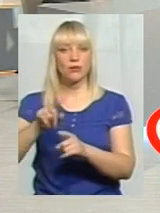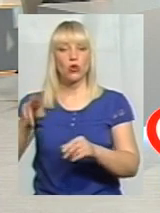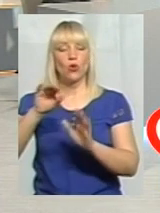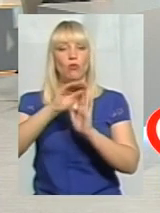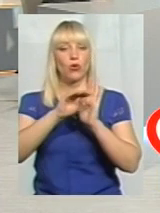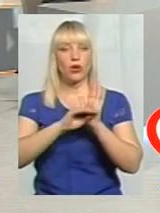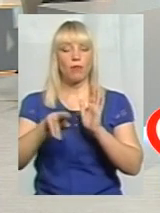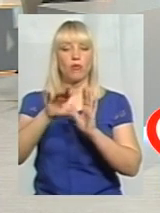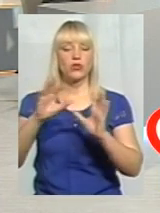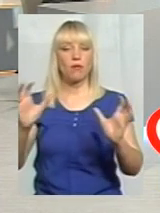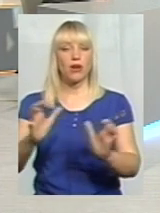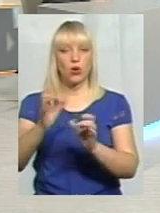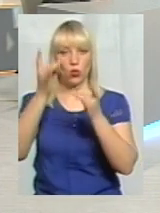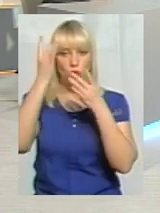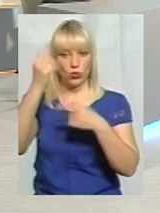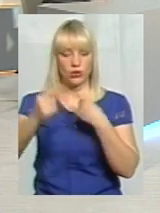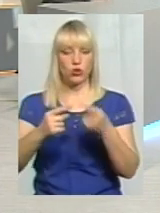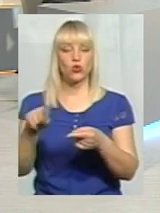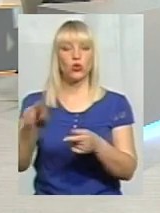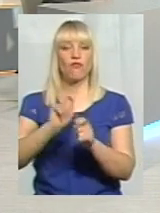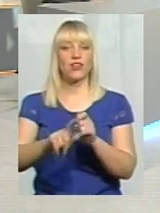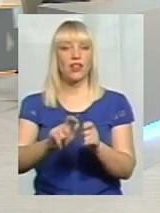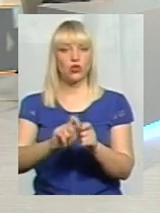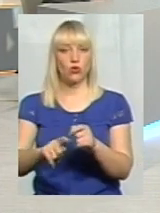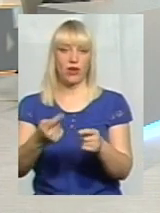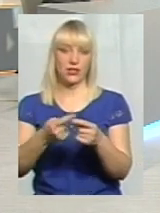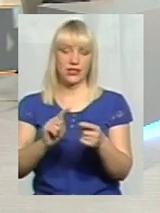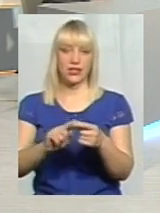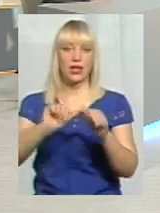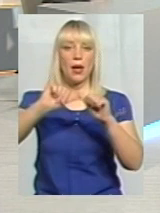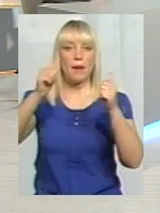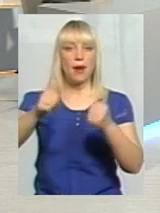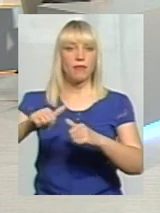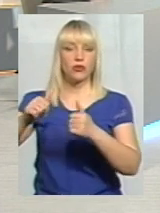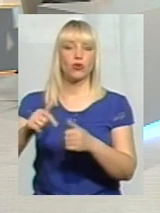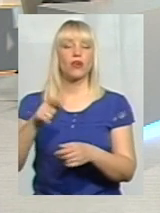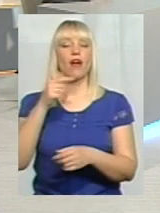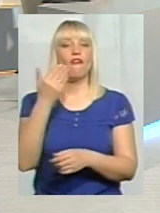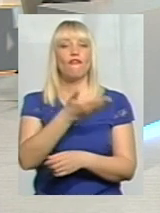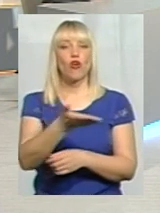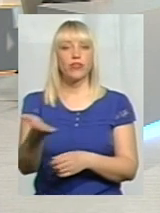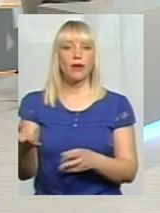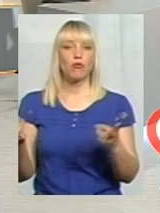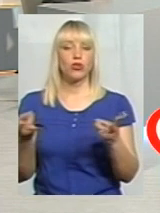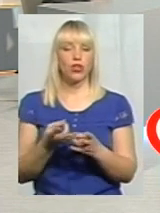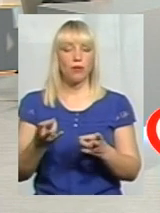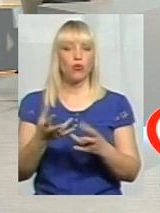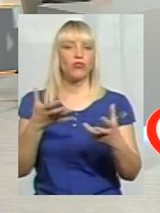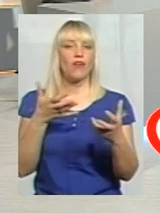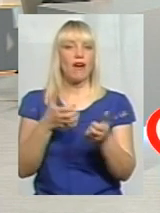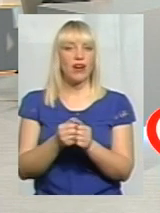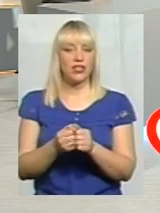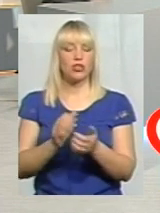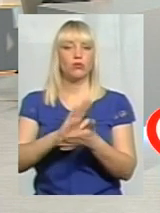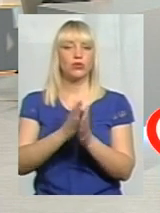спадщини щодо фінансування даних пам'яток, тому що вони потребують деякі в аварійному стані негайного втручання проти